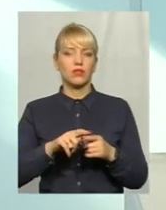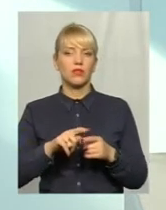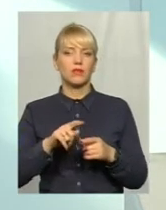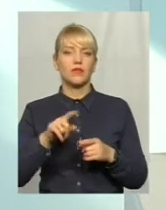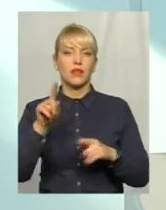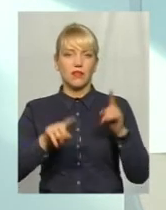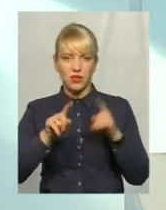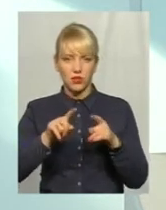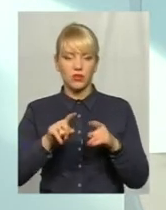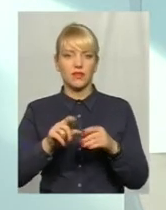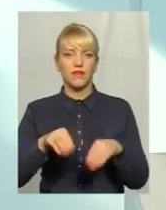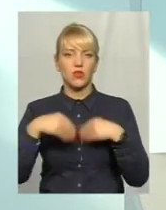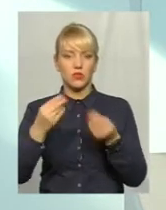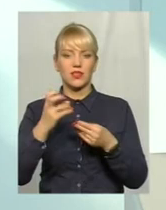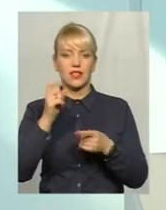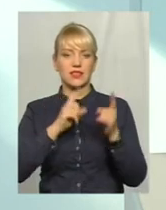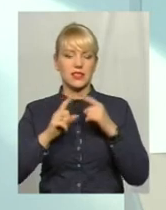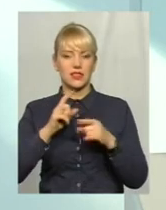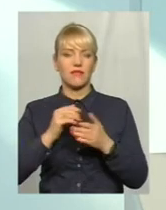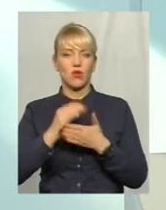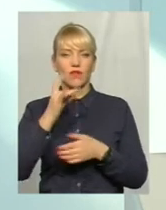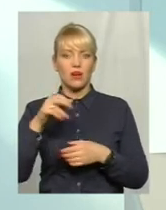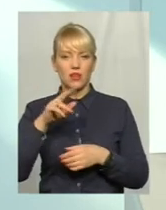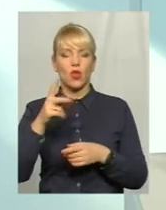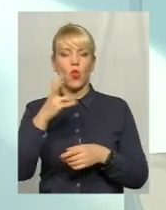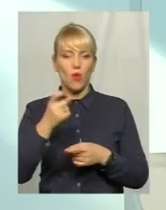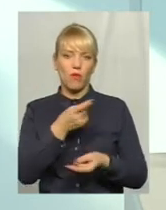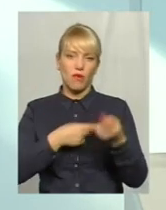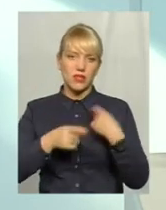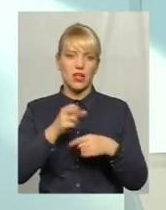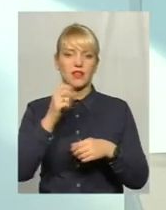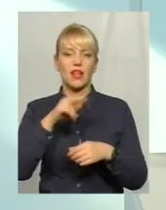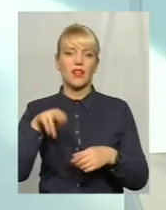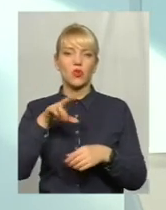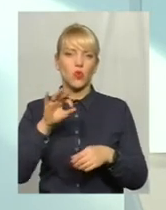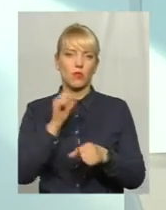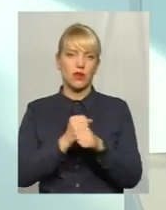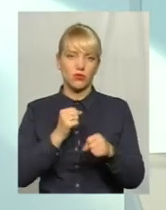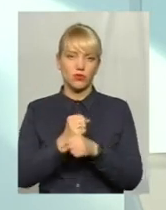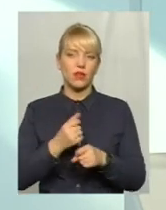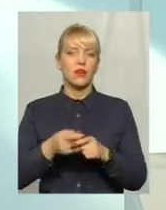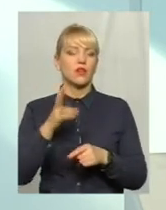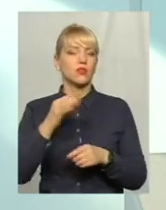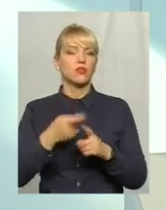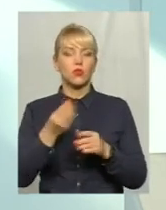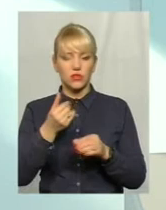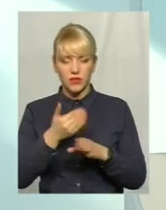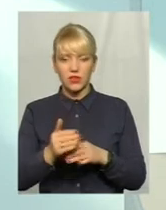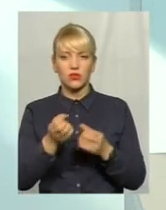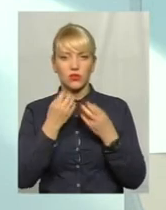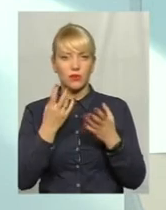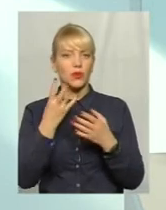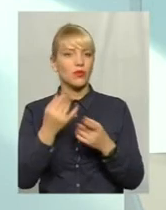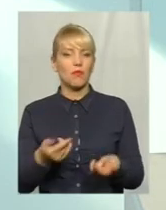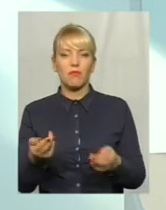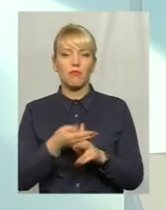але повертається на доопрацювання через те, що кошти виділені, це вже добре. Але без відповідного